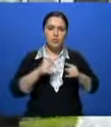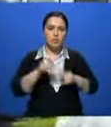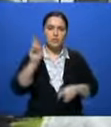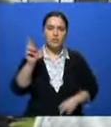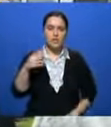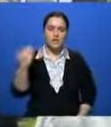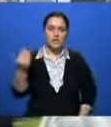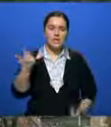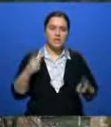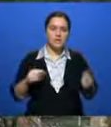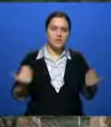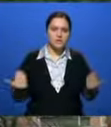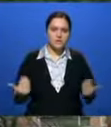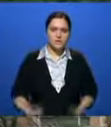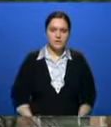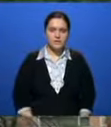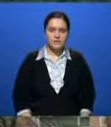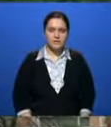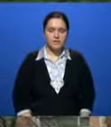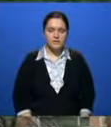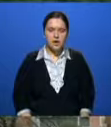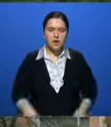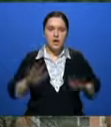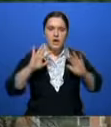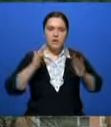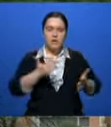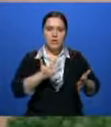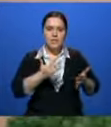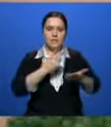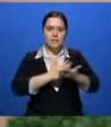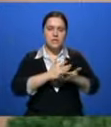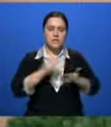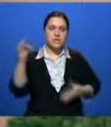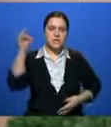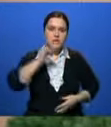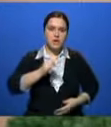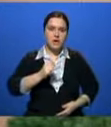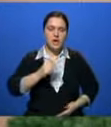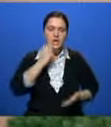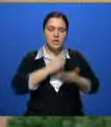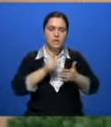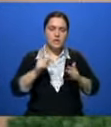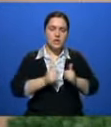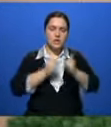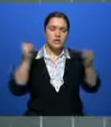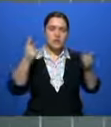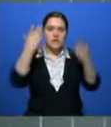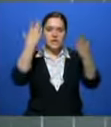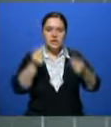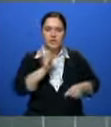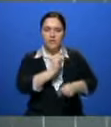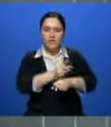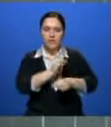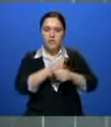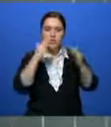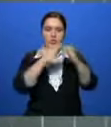и где она сейчас. Число подобных историй в Италии в последнее время растет. В в день остаются без крыши над головой около